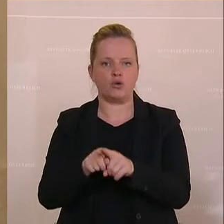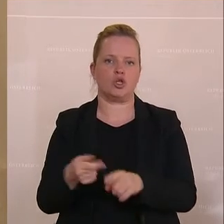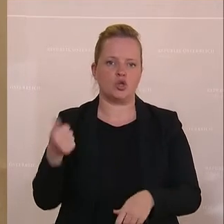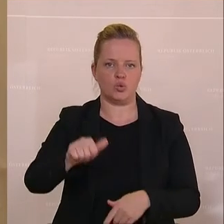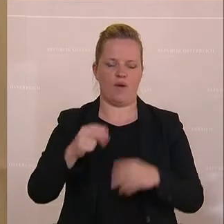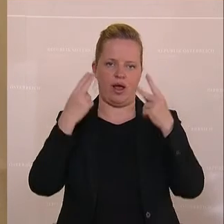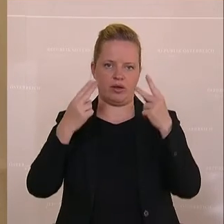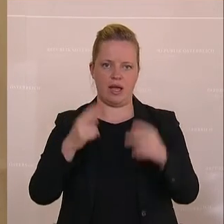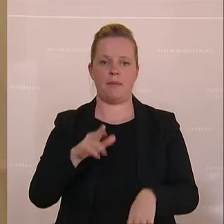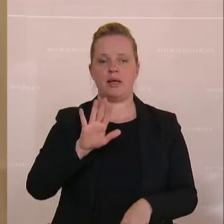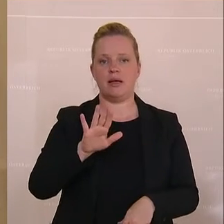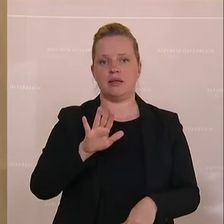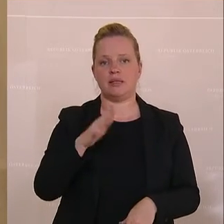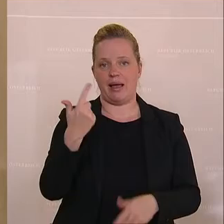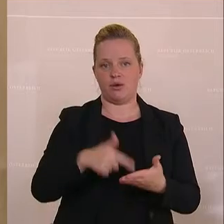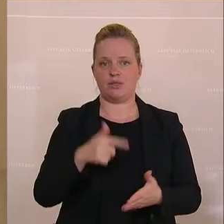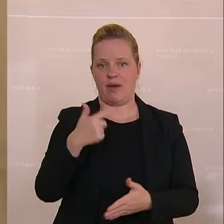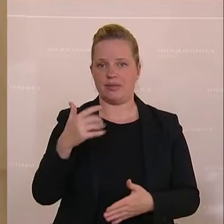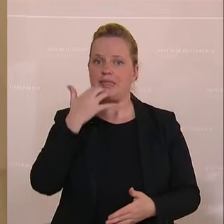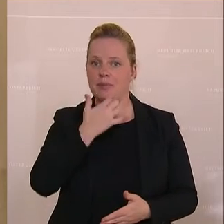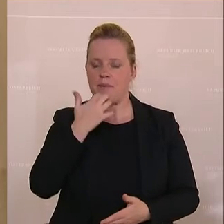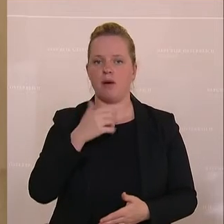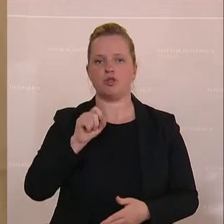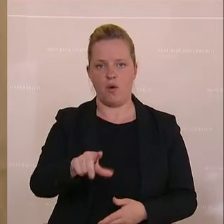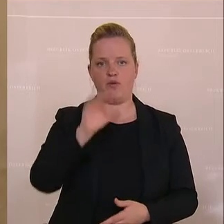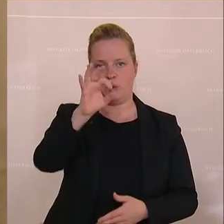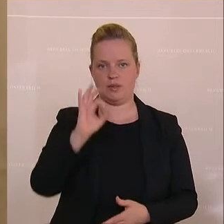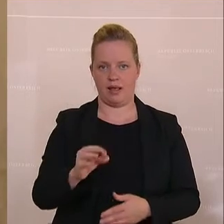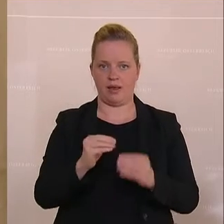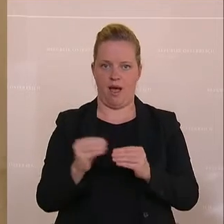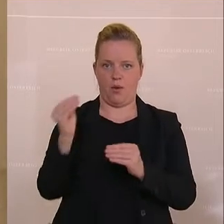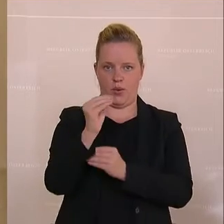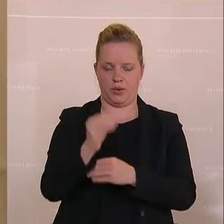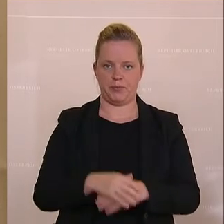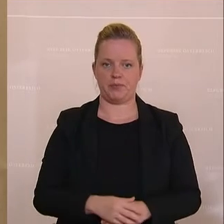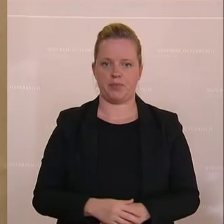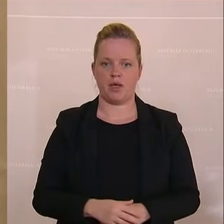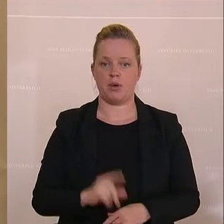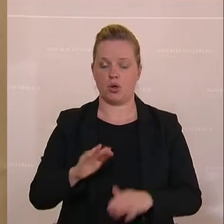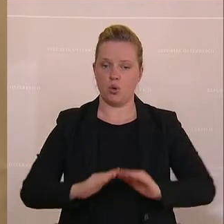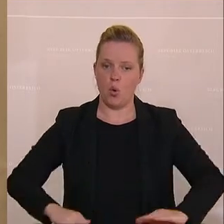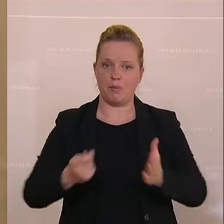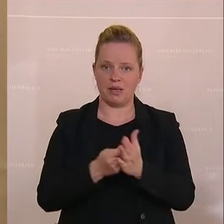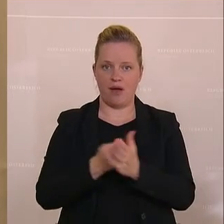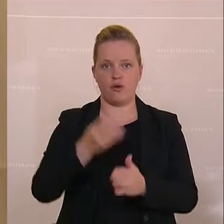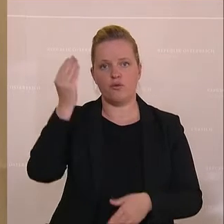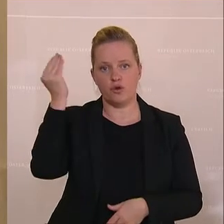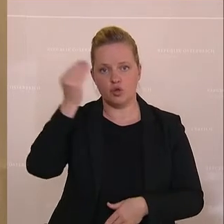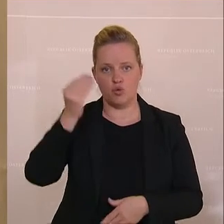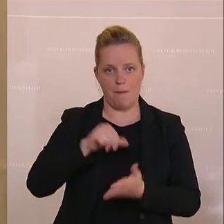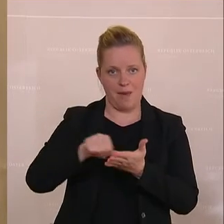22 um 12 Prozent erhöht. Das heißt, der Grundbetrag für die Schulbeihilfe